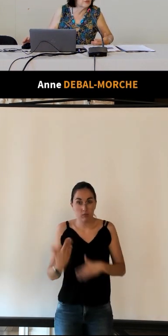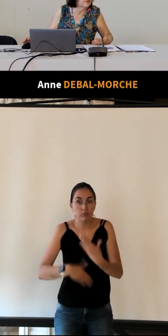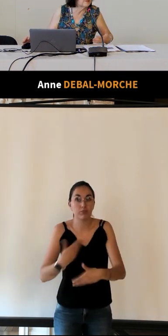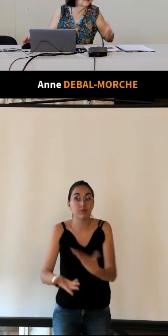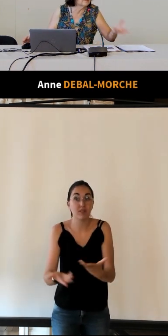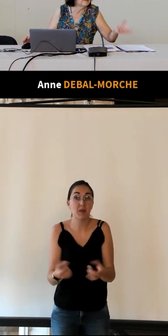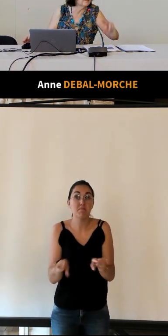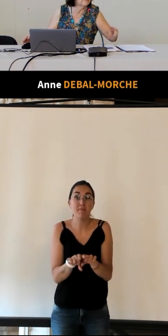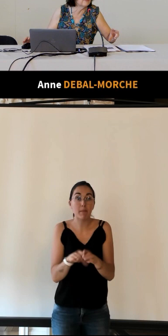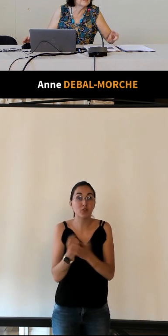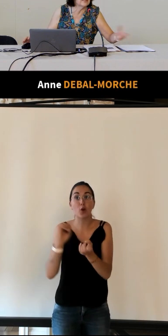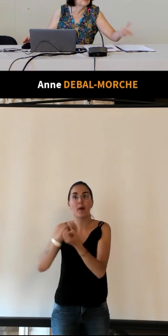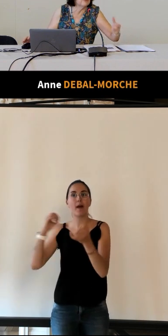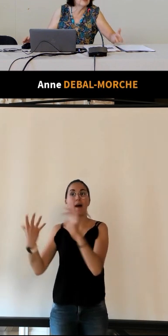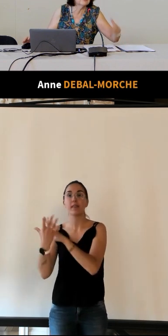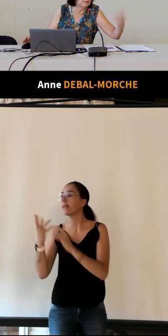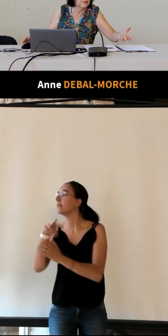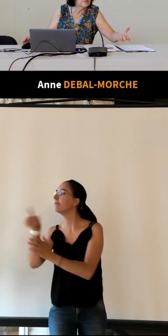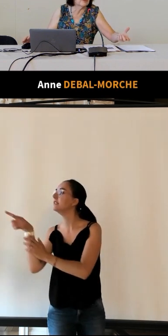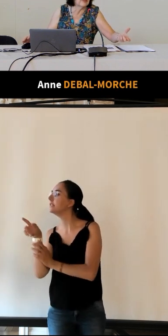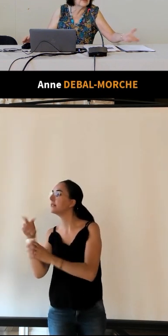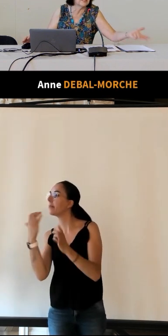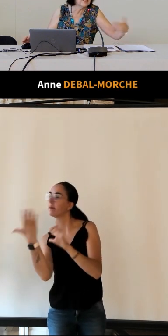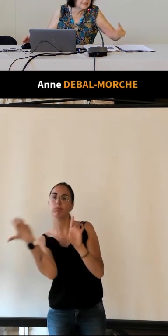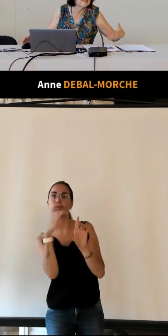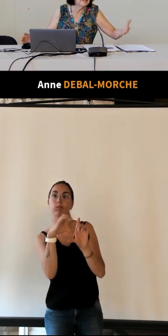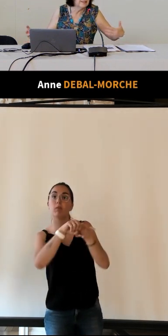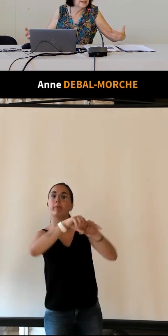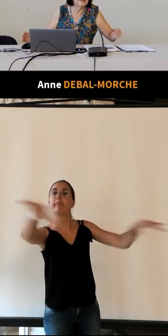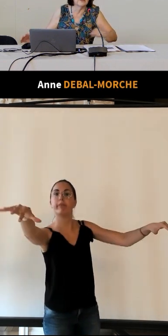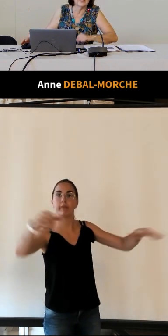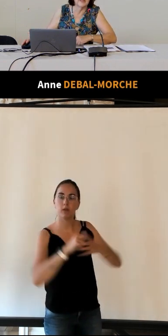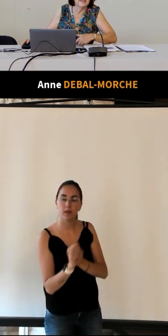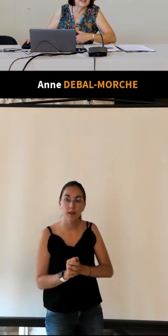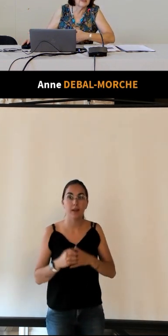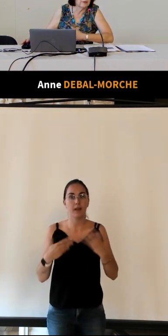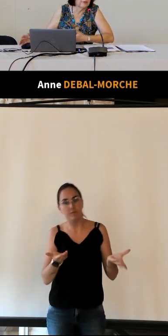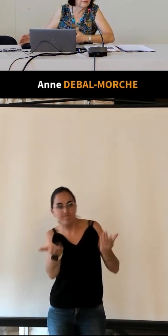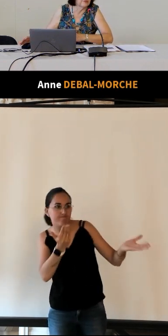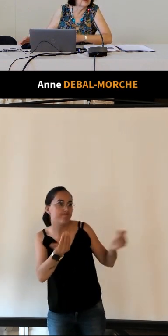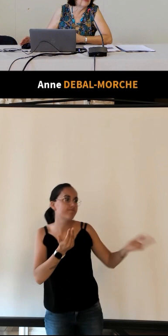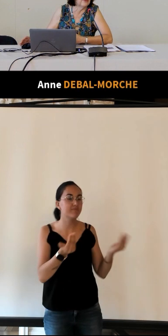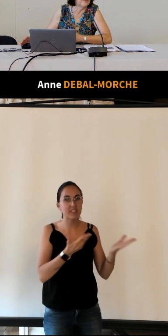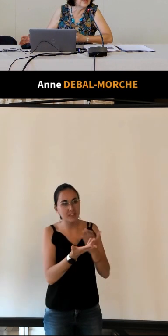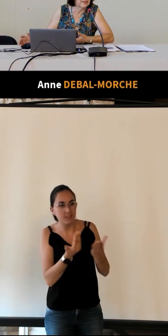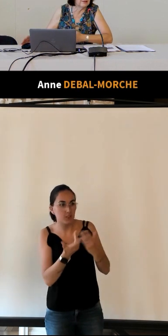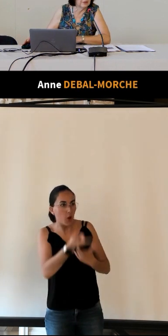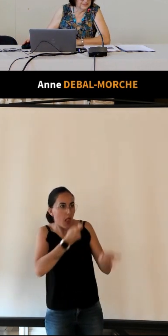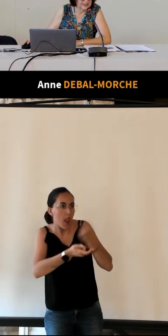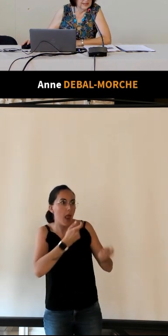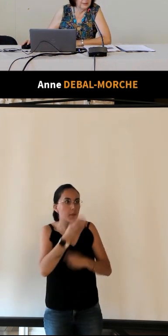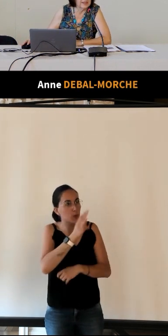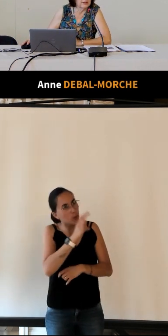influenceurs qui vont visiter un monument qui postent leur visite et qui de cette manière font venir